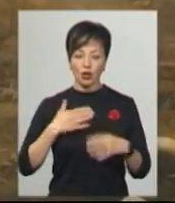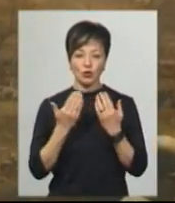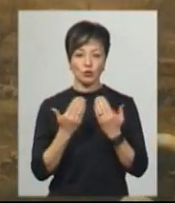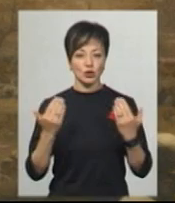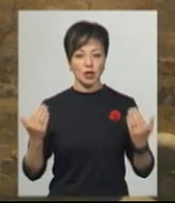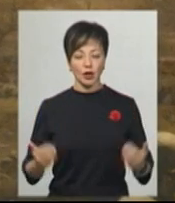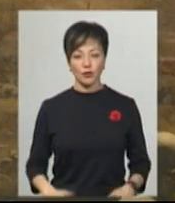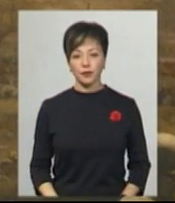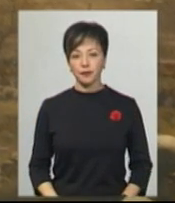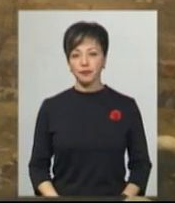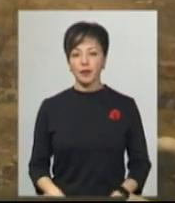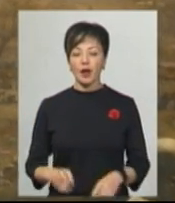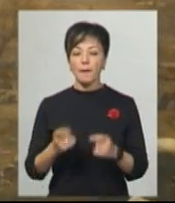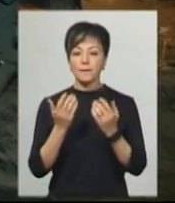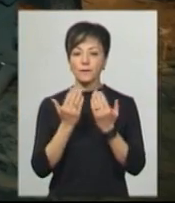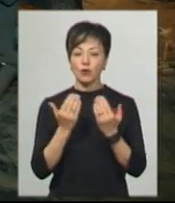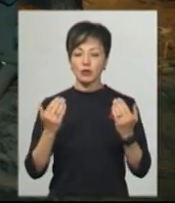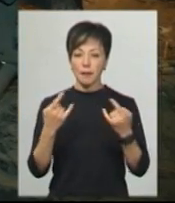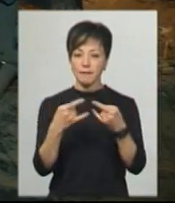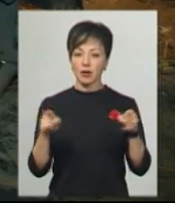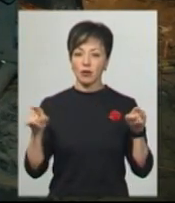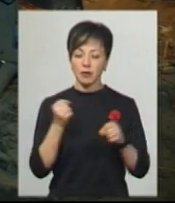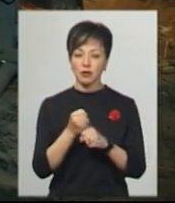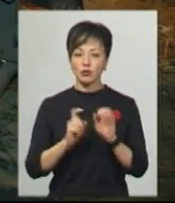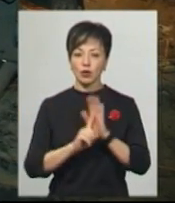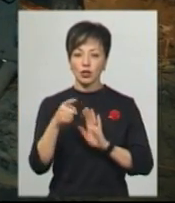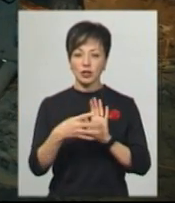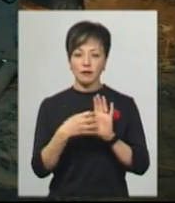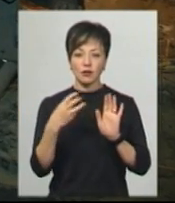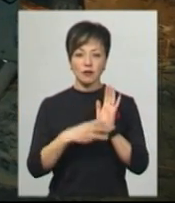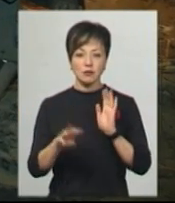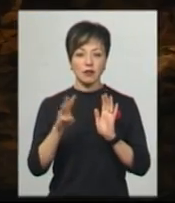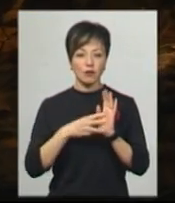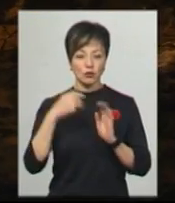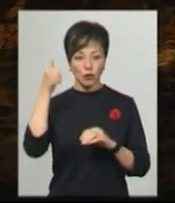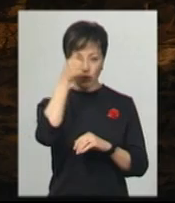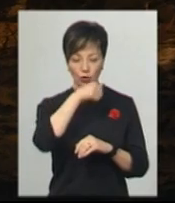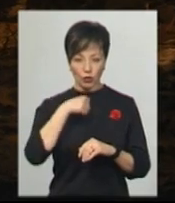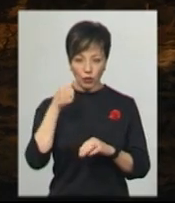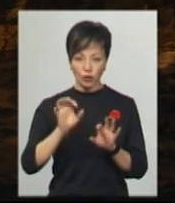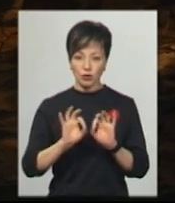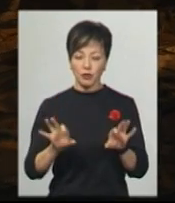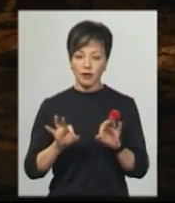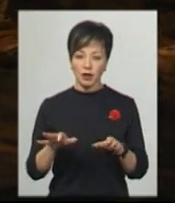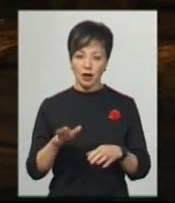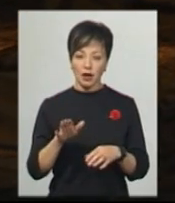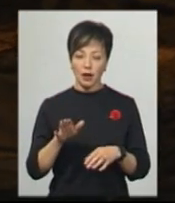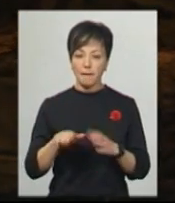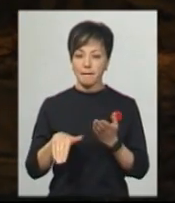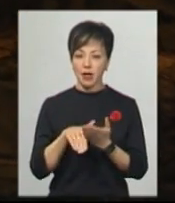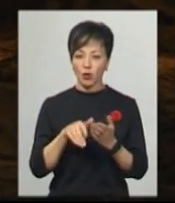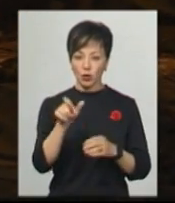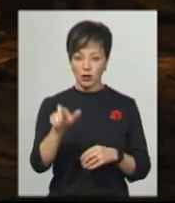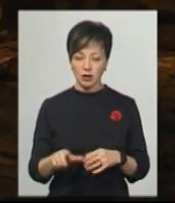музею. Музей-панорама Хмельницького палацу творчості працює з 1988 року, розповідає Світлана Довгань. Нині